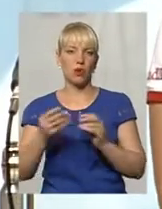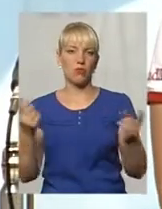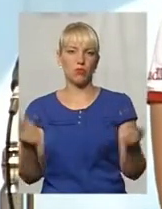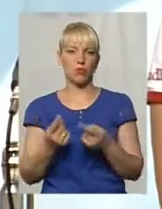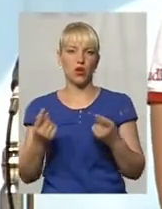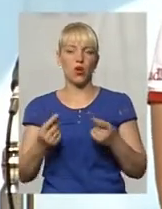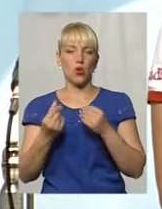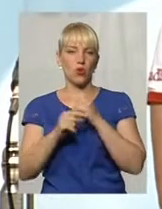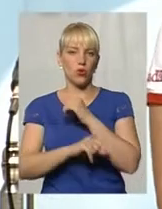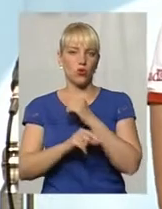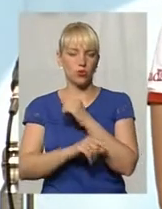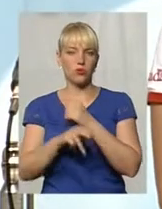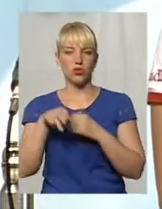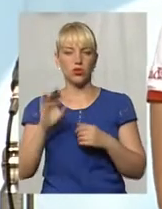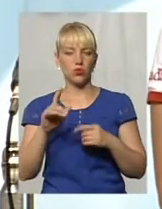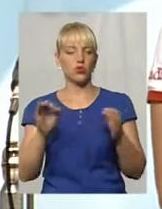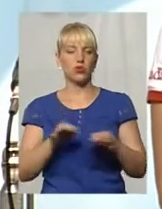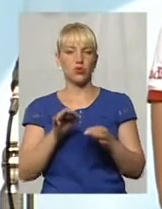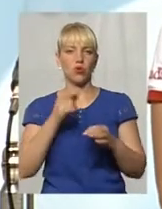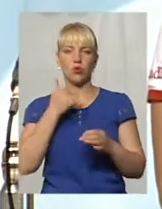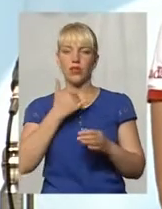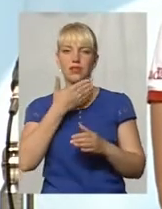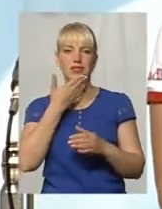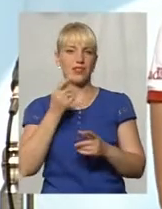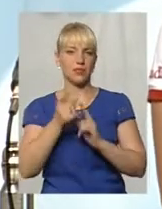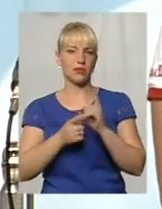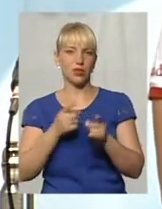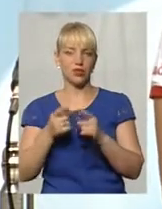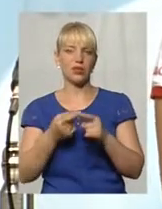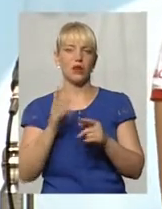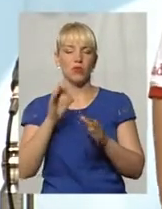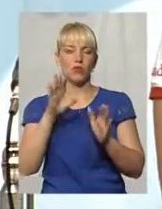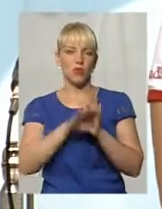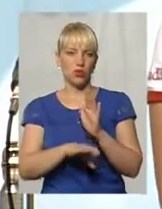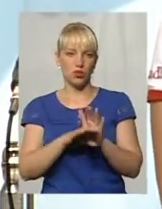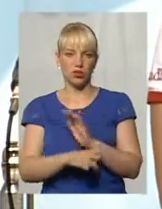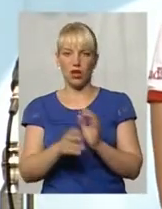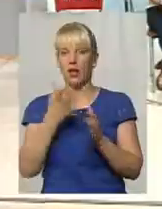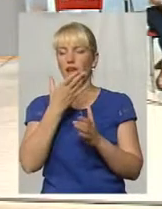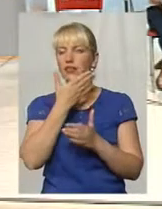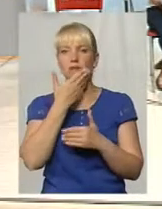нічого в нас не зміниться, і ті рейтинги будуть тільки погіршуватись. Але вже гірше немає куди. Ну що ж,